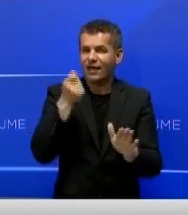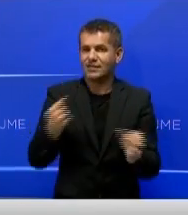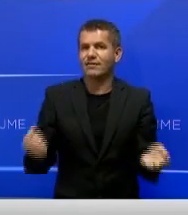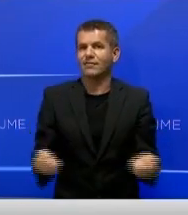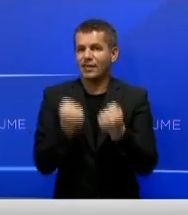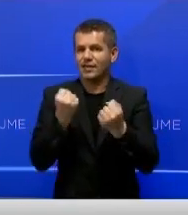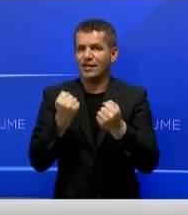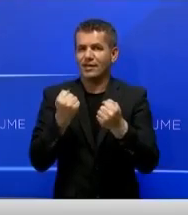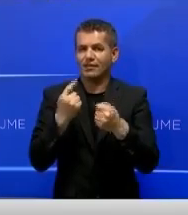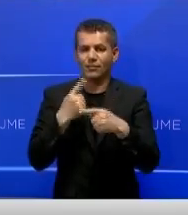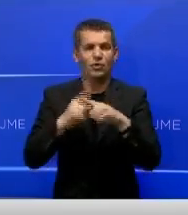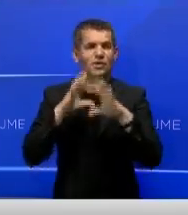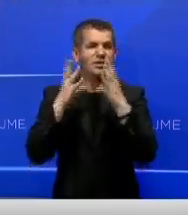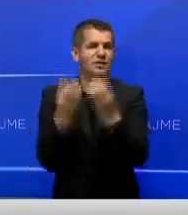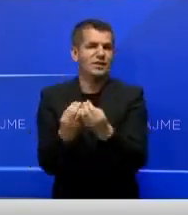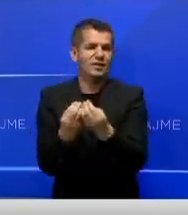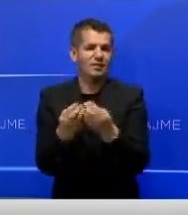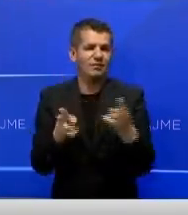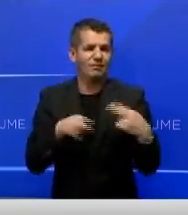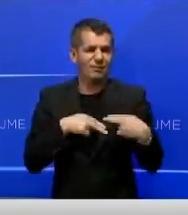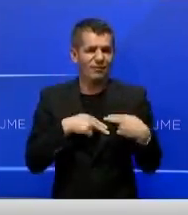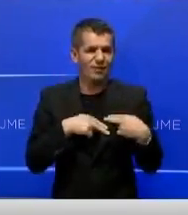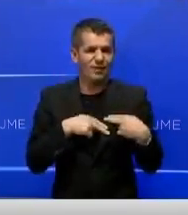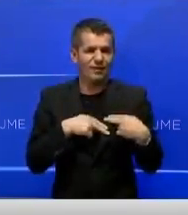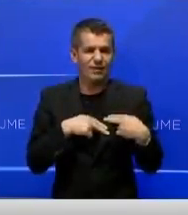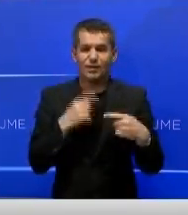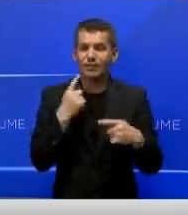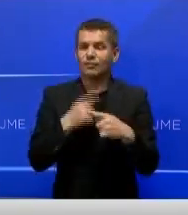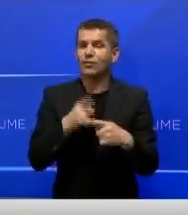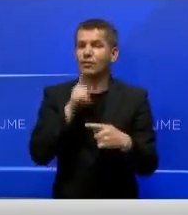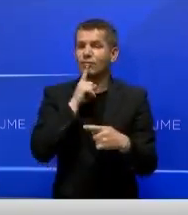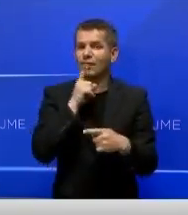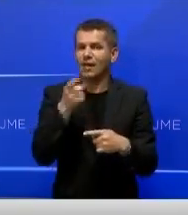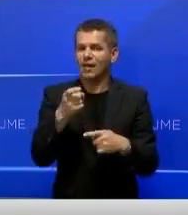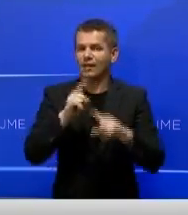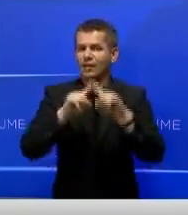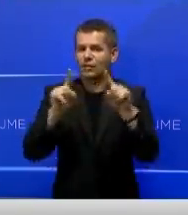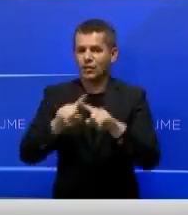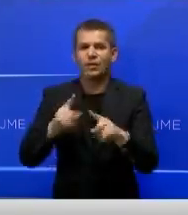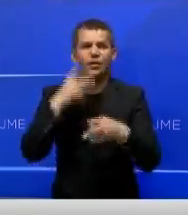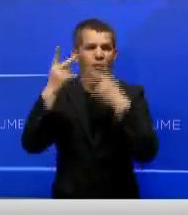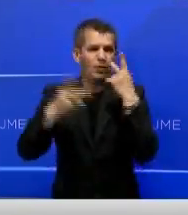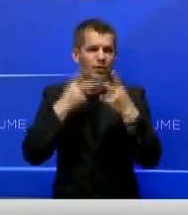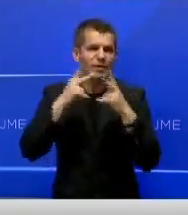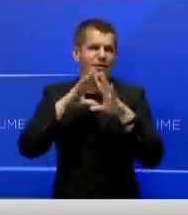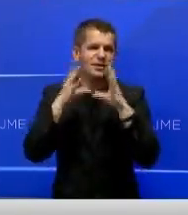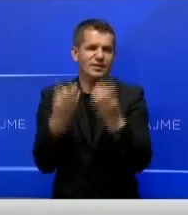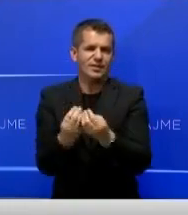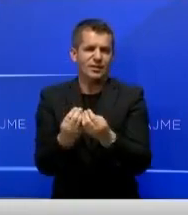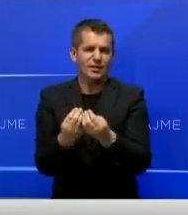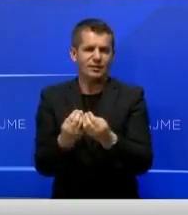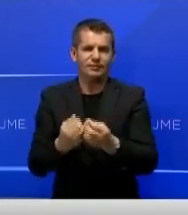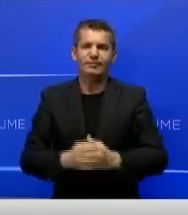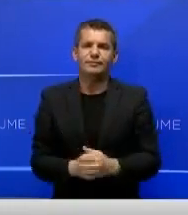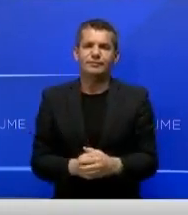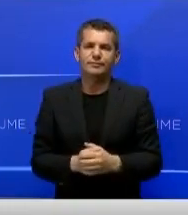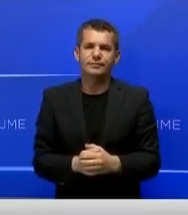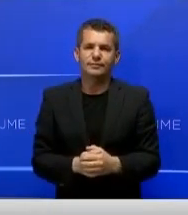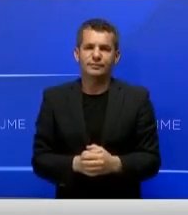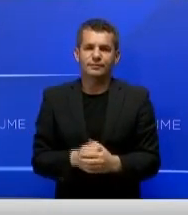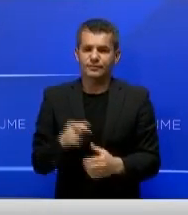keqëpërdorimi pozitës apo autoritetit zyrtarë dhe mbajtje në prunësi, kontrol ose posedim të pa autorizuar të armëve.